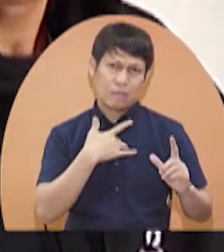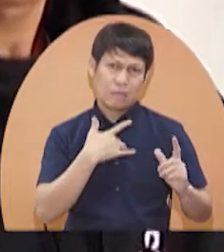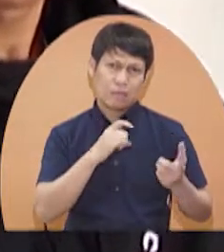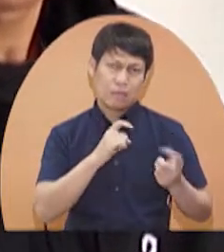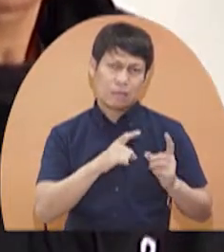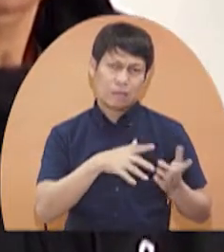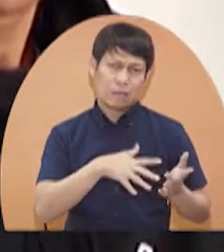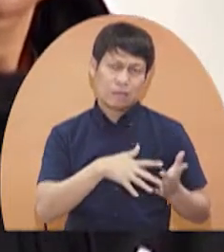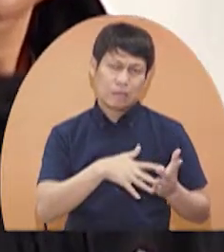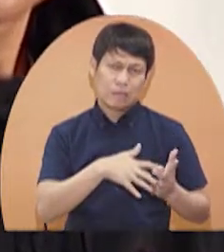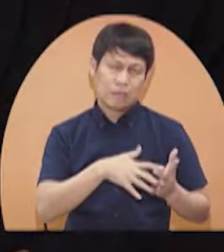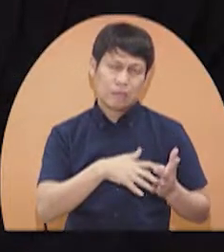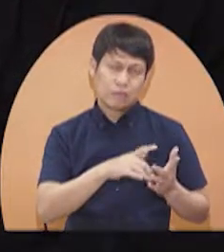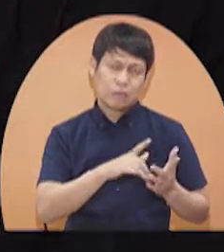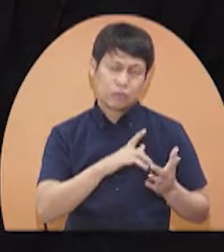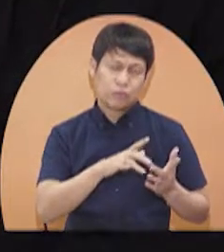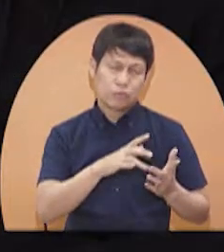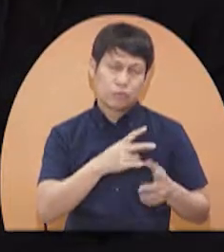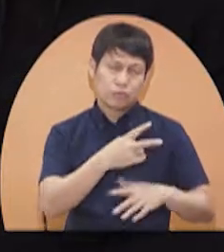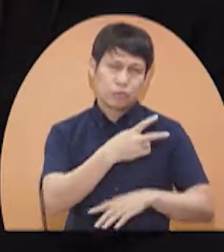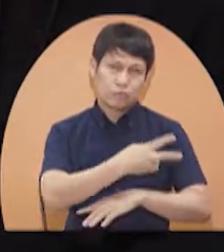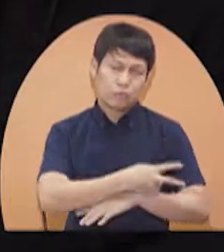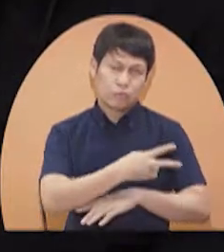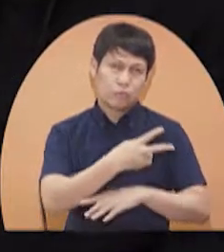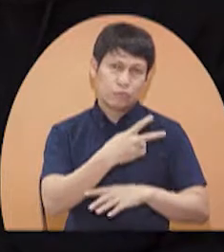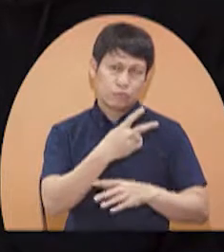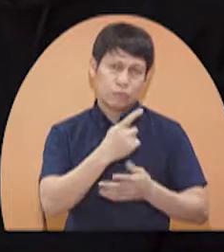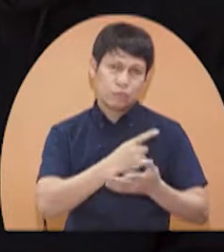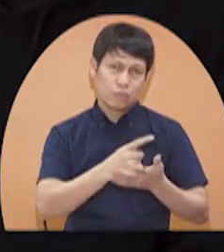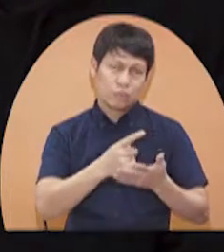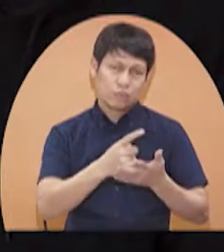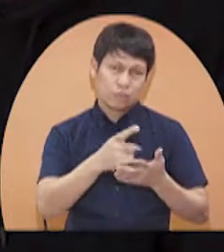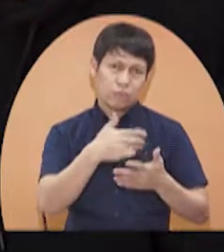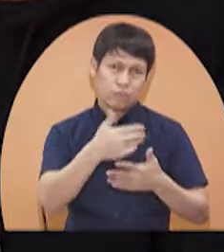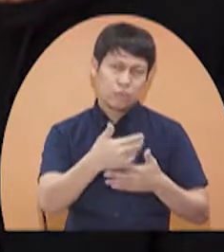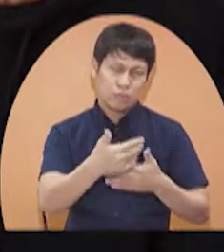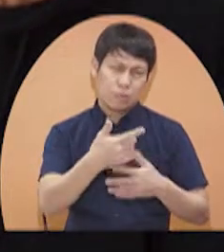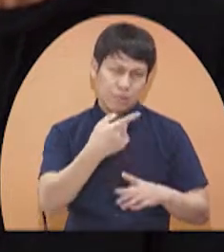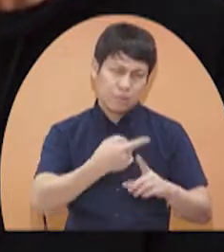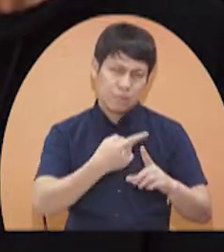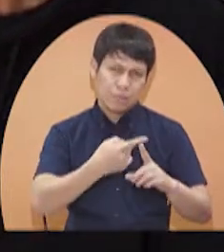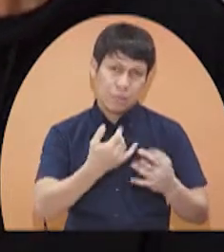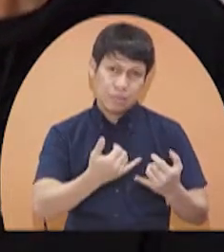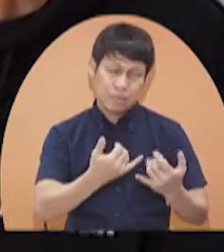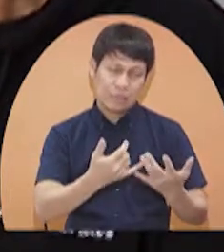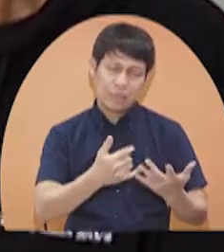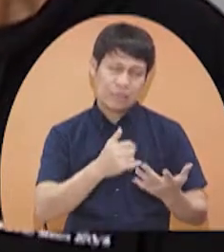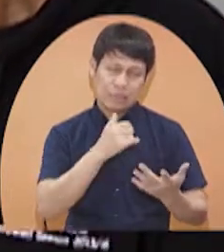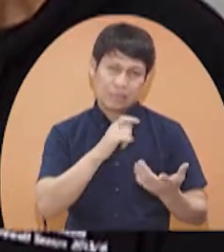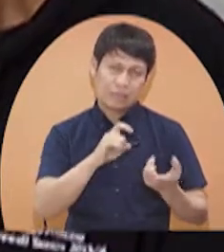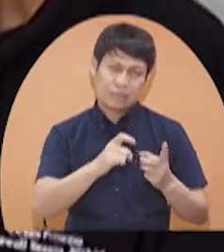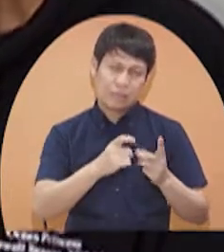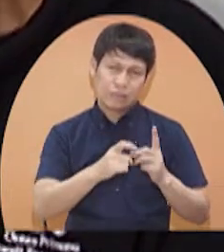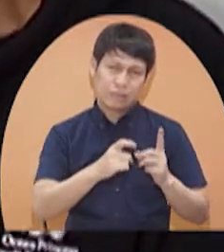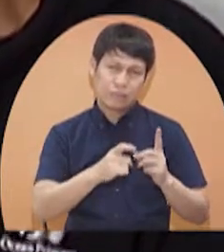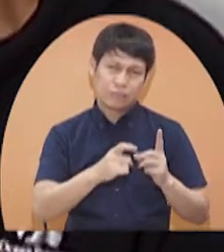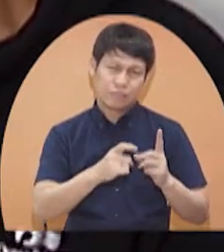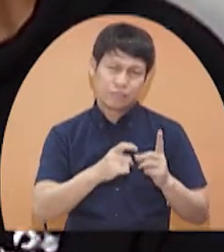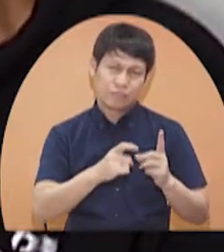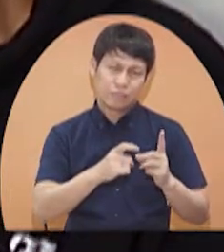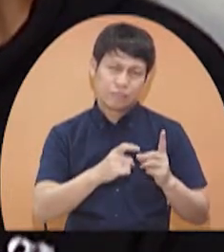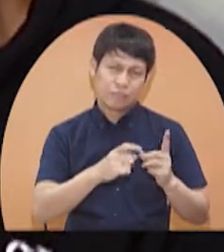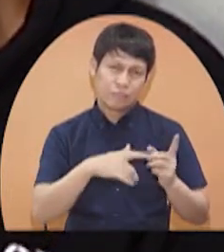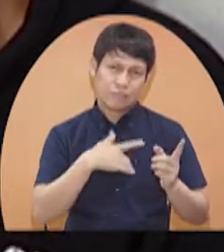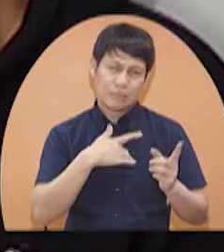nangihina. Mayroon pa sa dalawang araw, isang linggo, inabot ang buwan. Hanggang ngayon ho, hindi nagbabago.